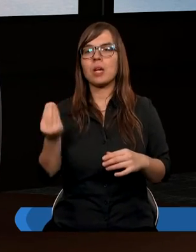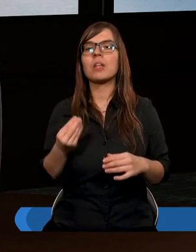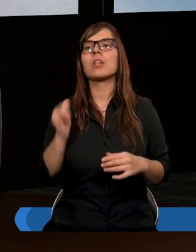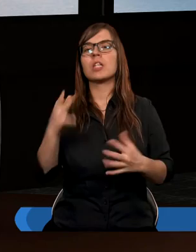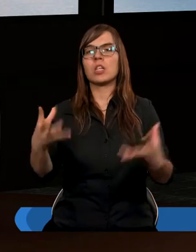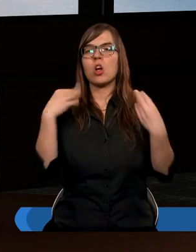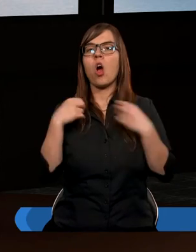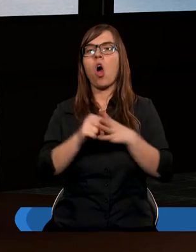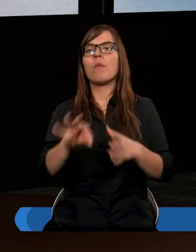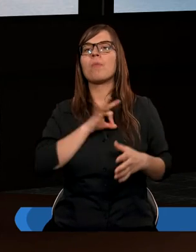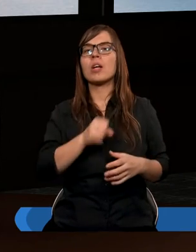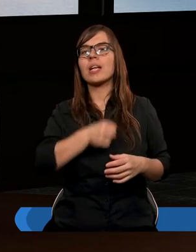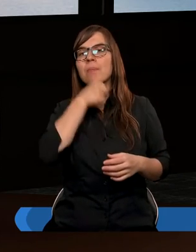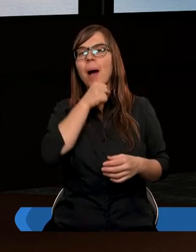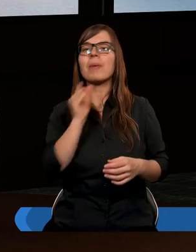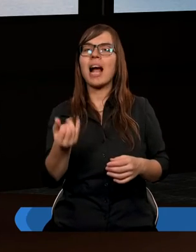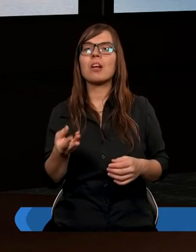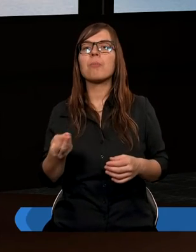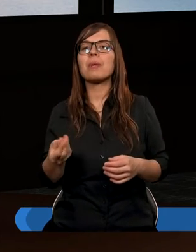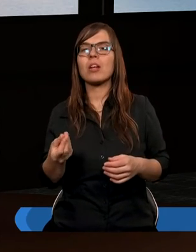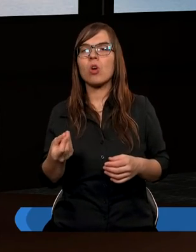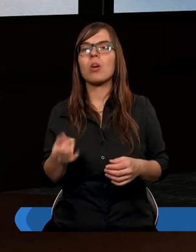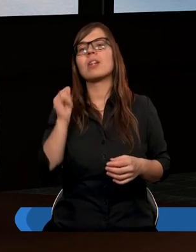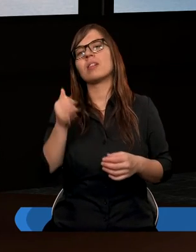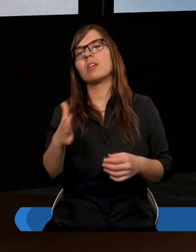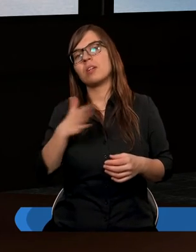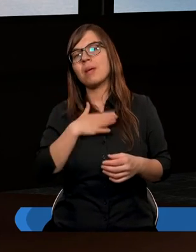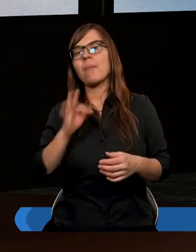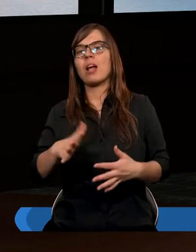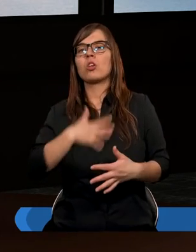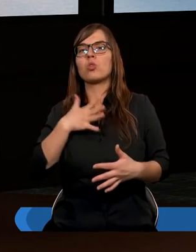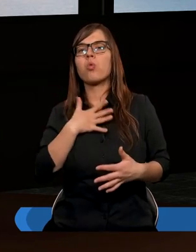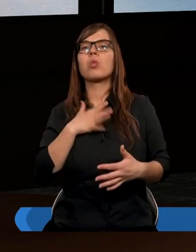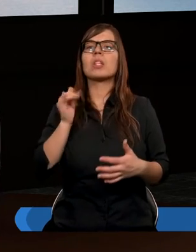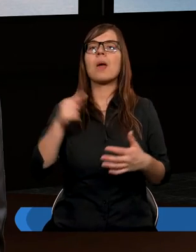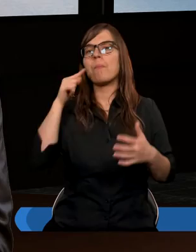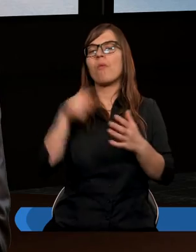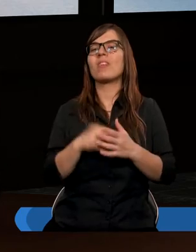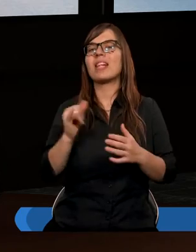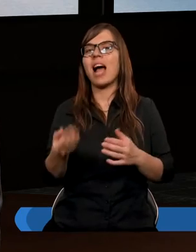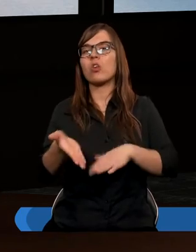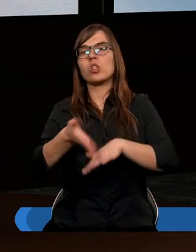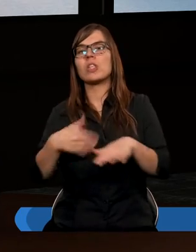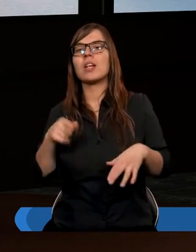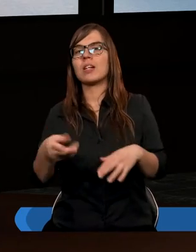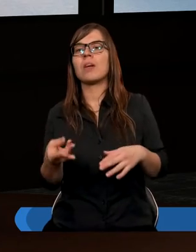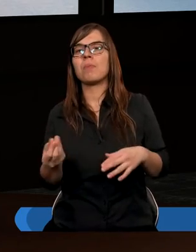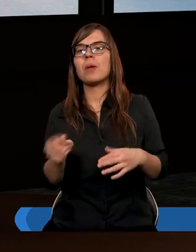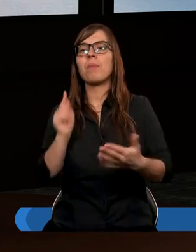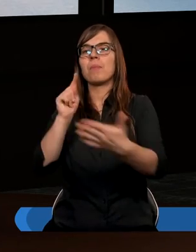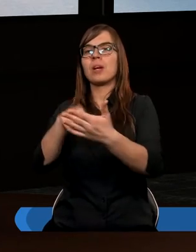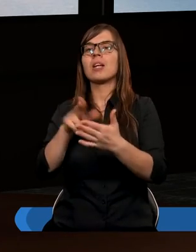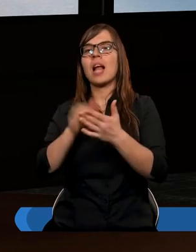dostałem od mojej babci jakieś pieniądze i takie miałem odczucie że powinienem jakąś część również